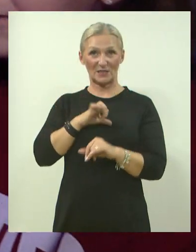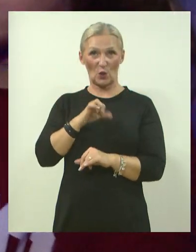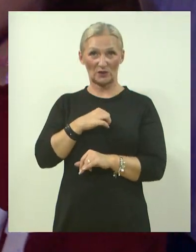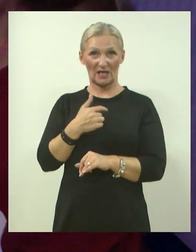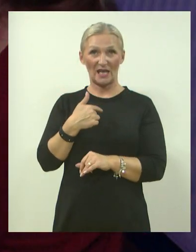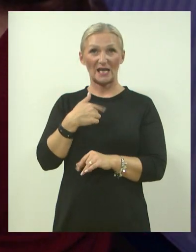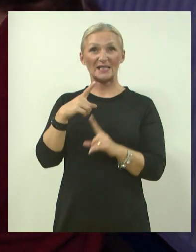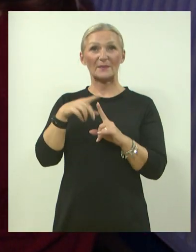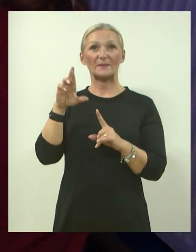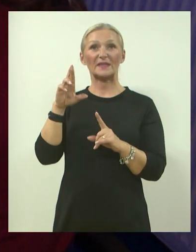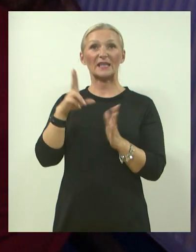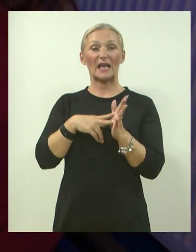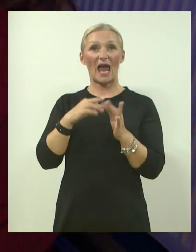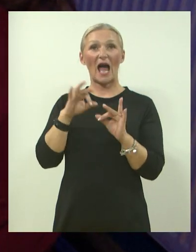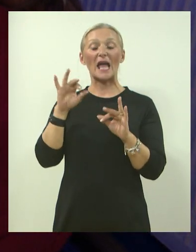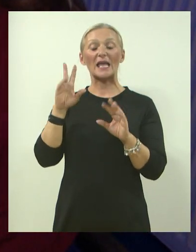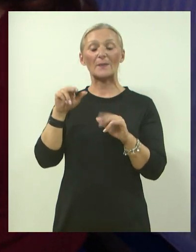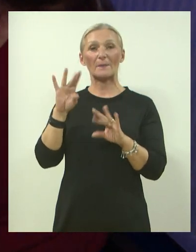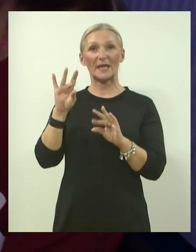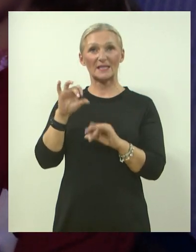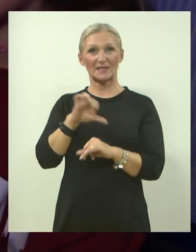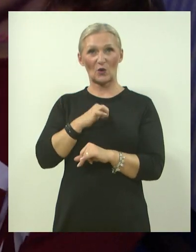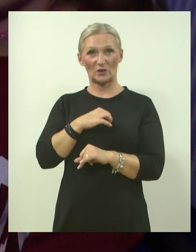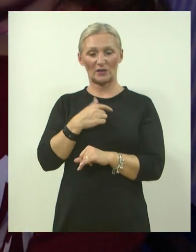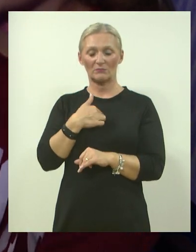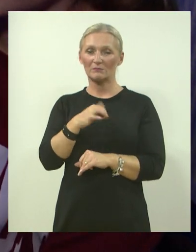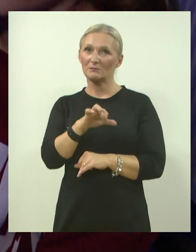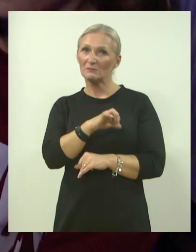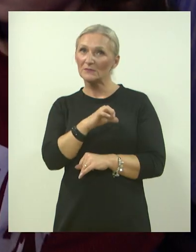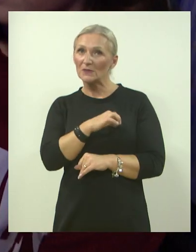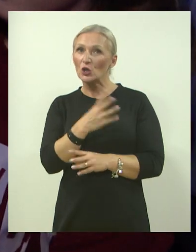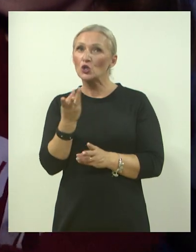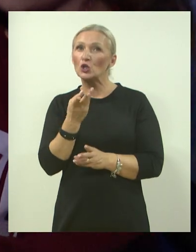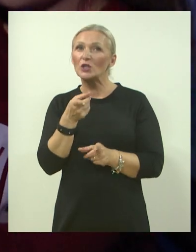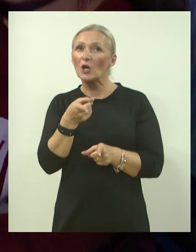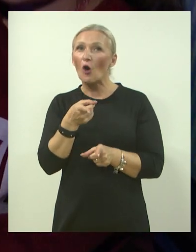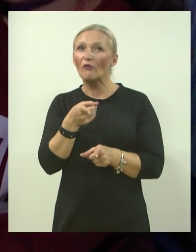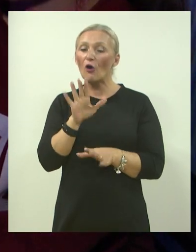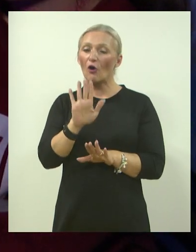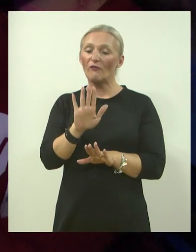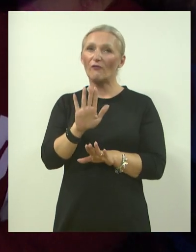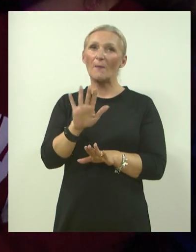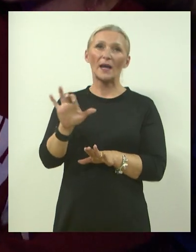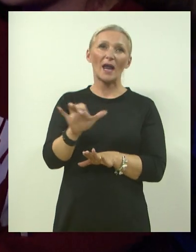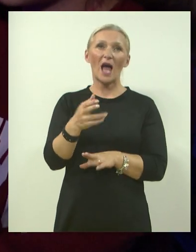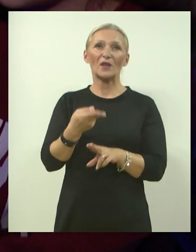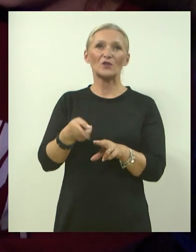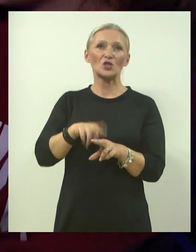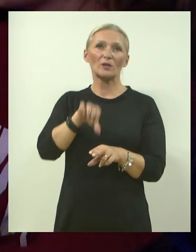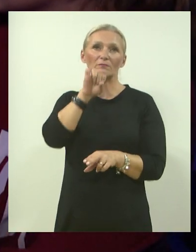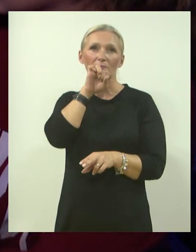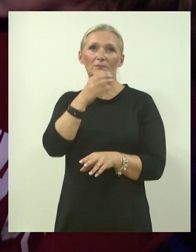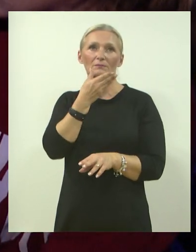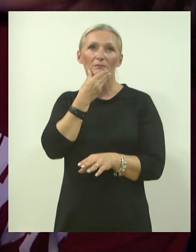Ja sam Tena Kralj, imam deset godina. E, mene sad zanima što se vama u ovoj sobi najviše sviđa?